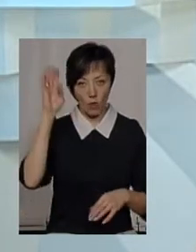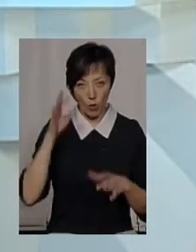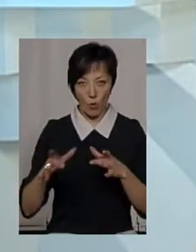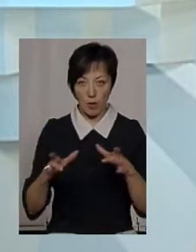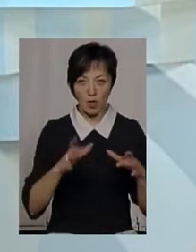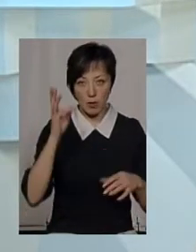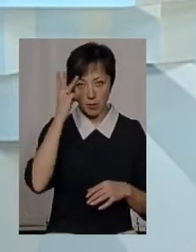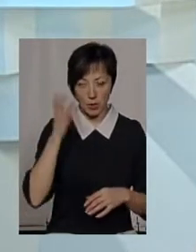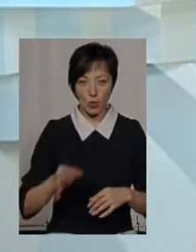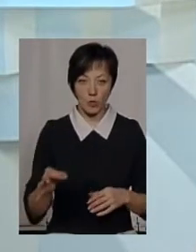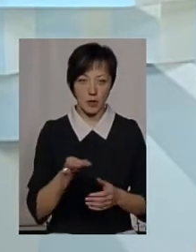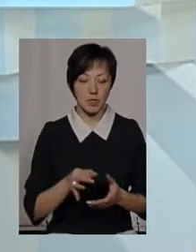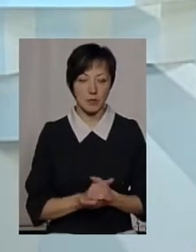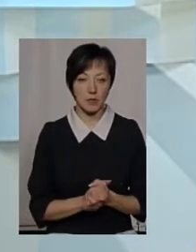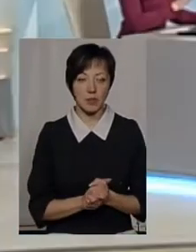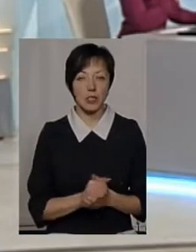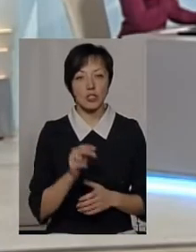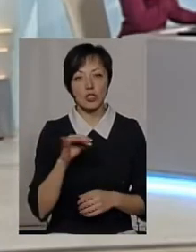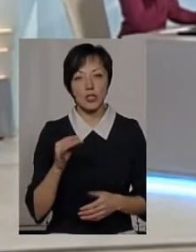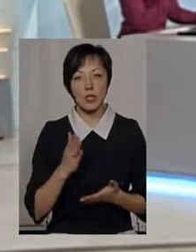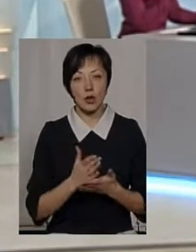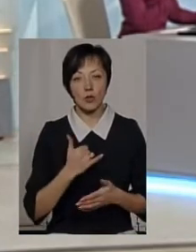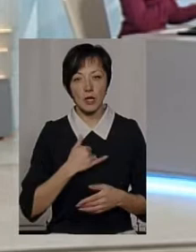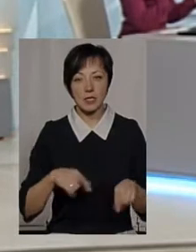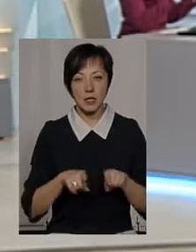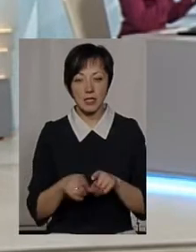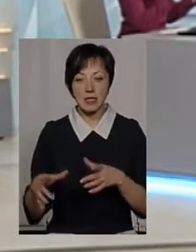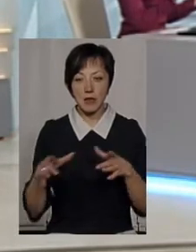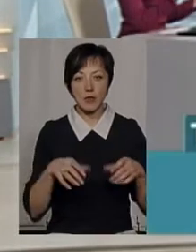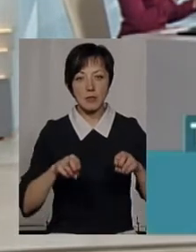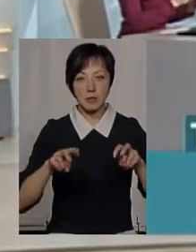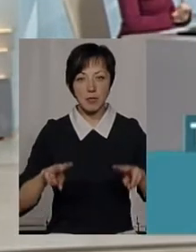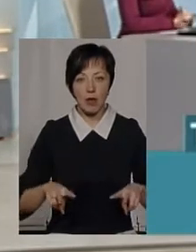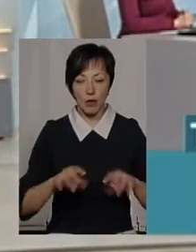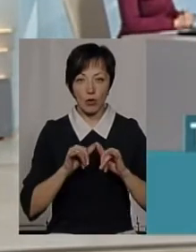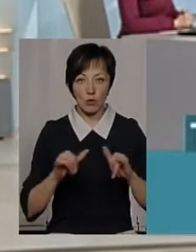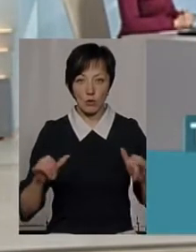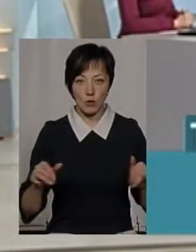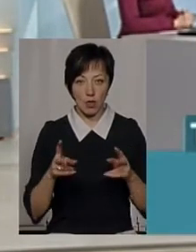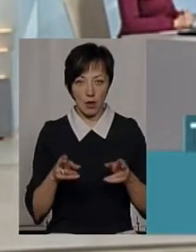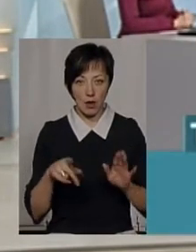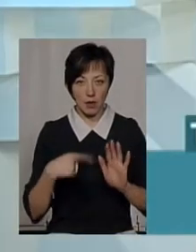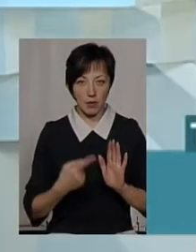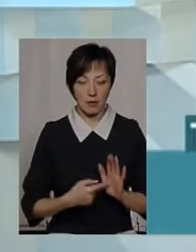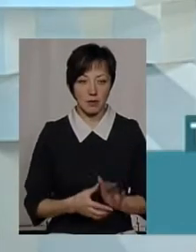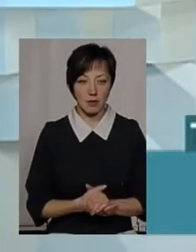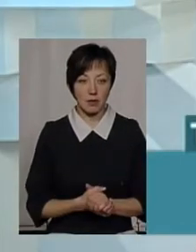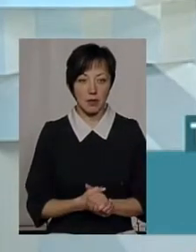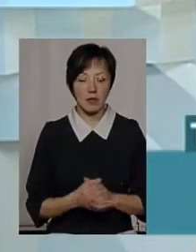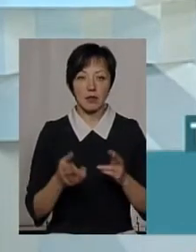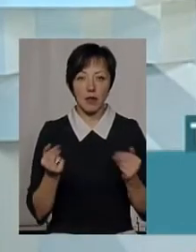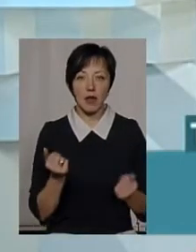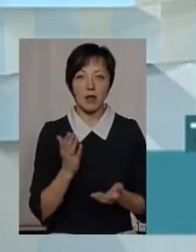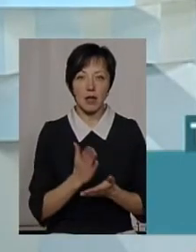об'єкти Хмельницької області. Чи є у нас такі стави, де, можливо, спеціально розводять раків? Так,